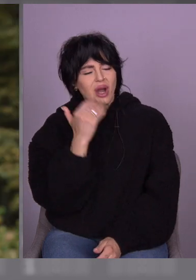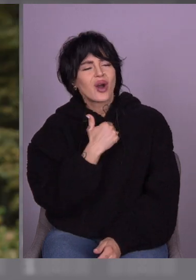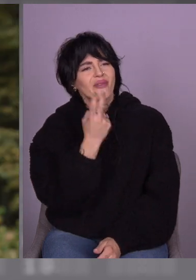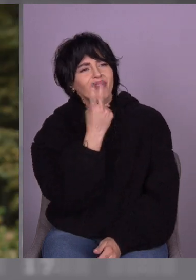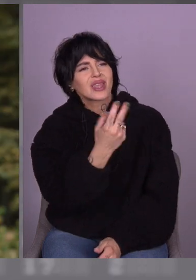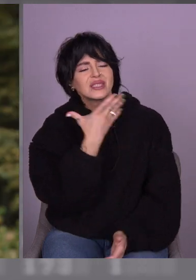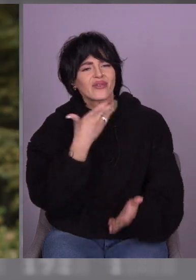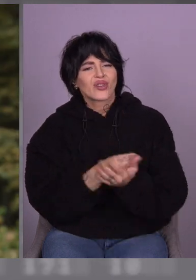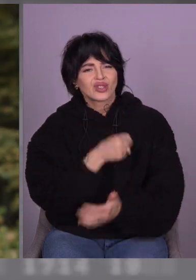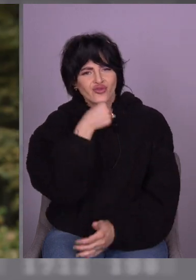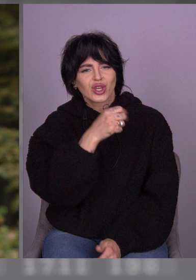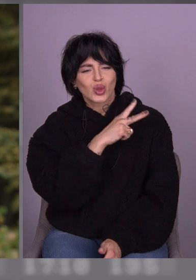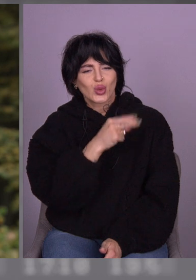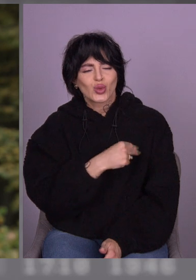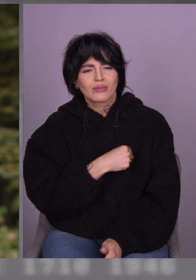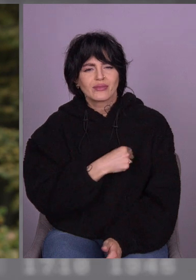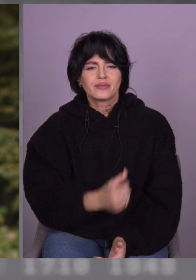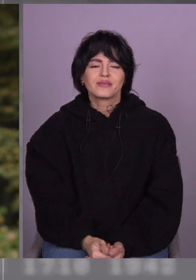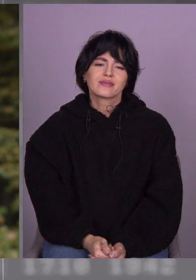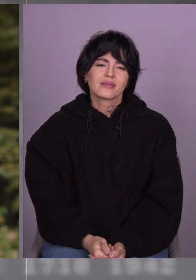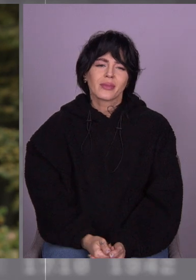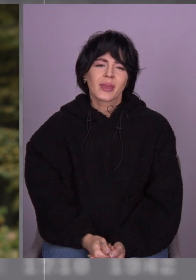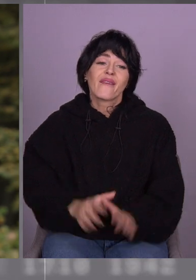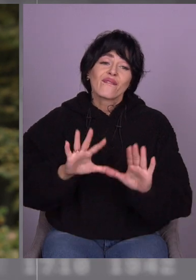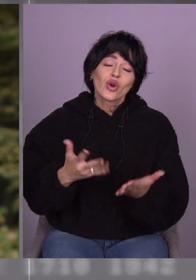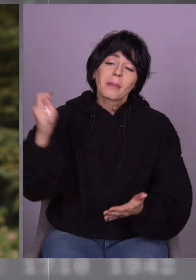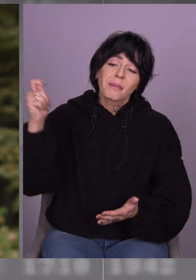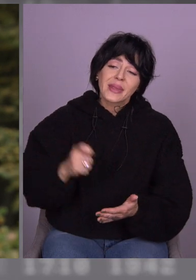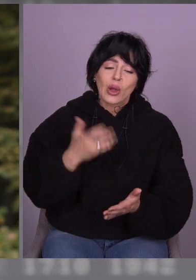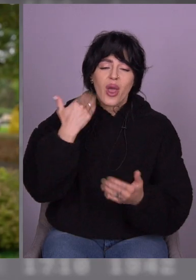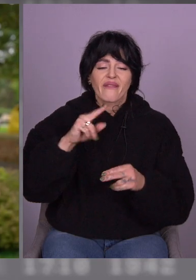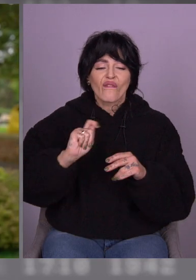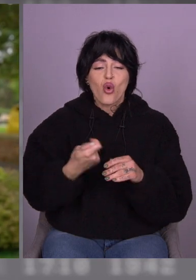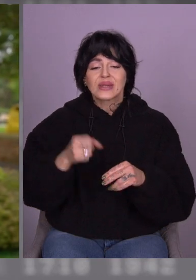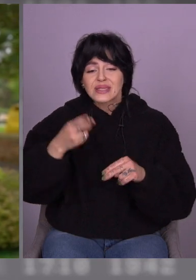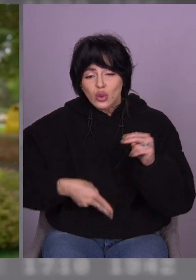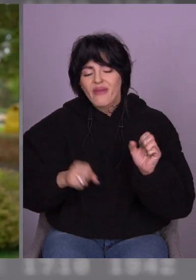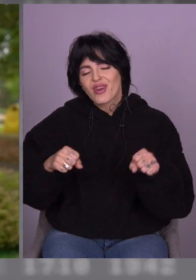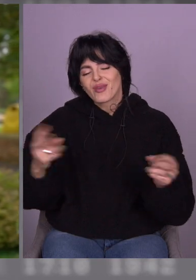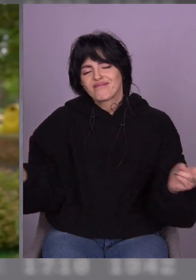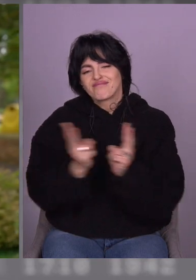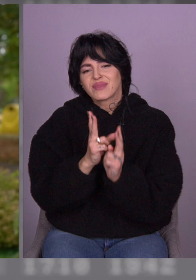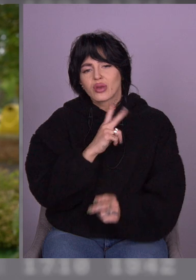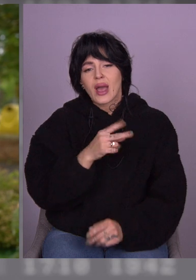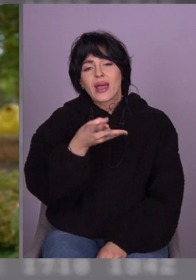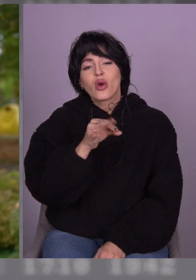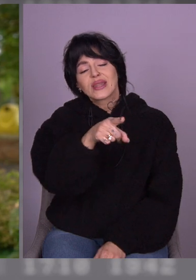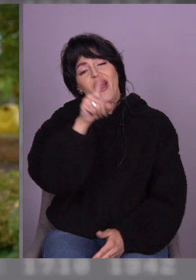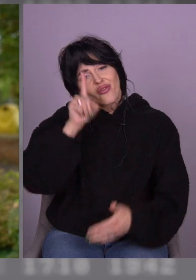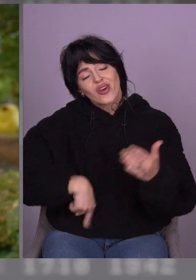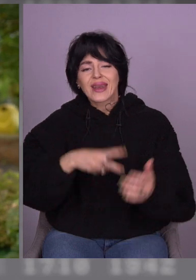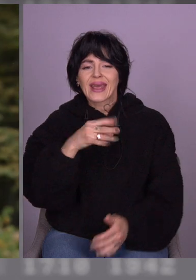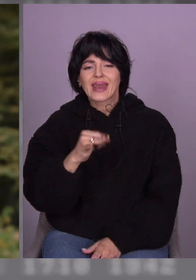доньку. Да, мрію. Приїде, ну, може, коли закінчиться все це горе. І ви впевнені, що вона приїде, коли